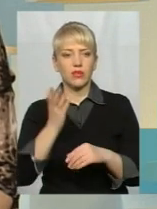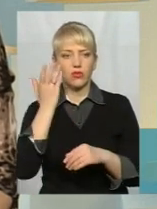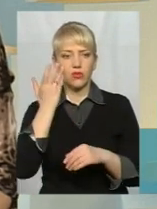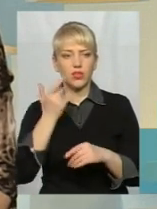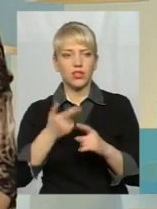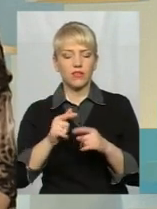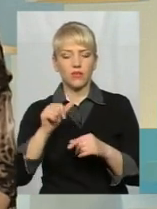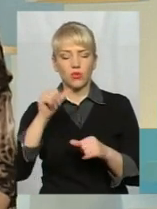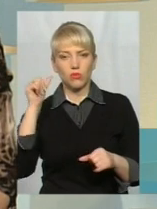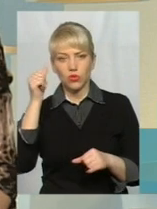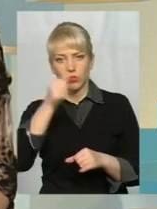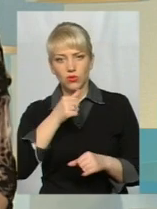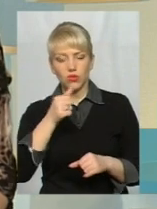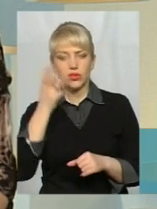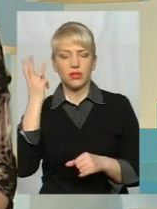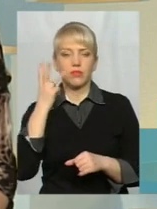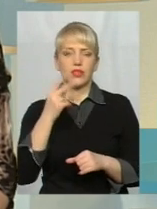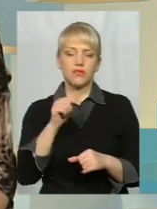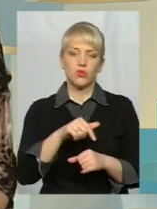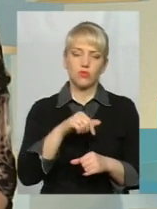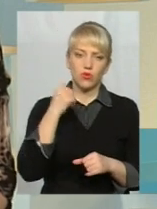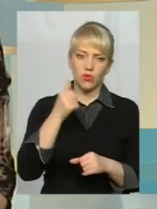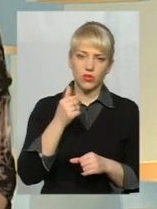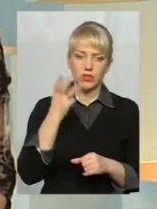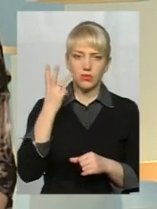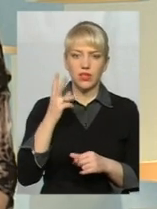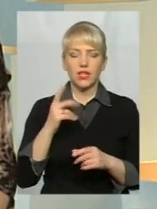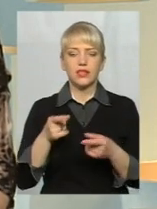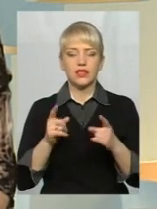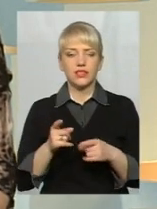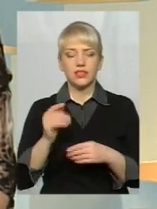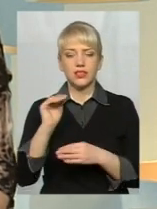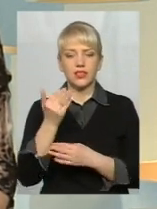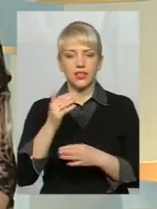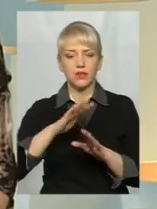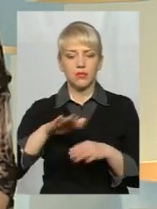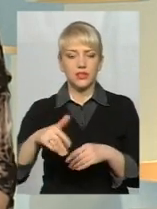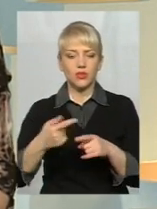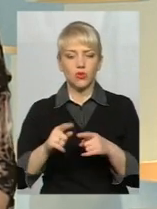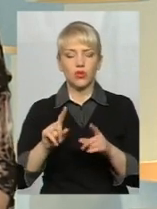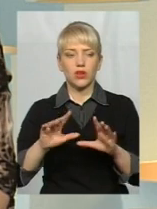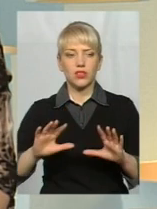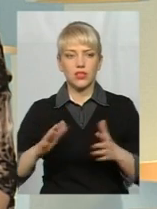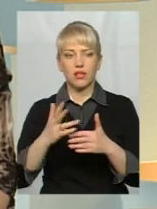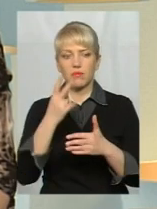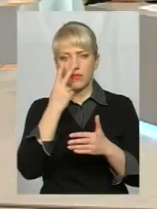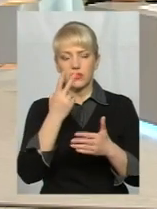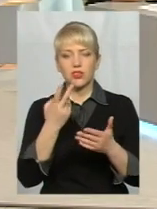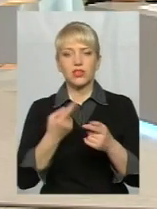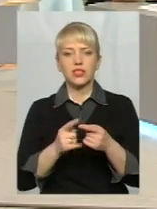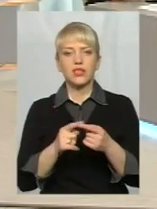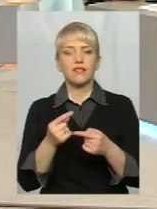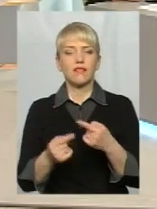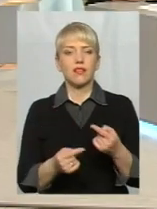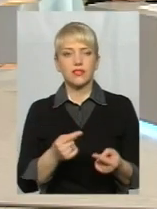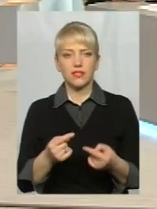Хмельницькому, в цьому році, не тішені, якби, звісно, дитина вже після того, як це все сталося, тобто вона бачить, які наслідки, і вона розуміє,